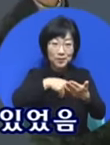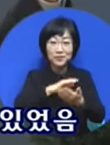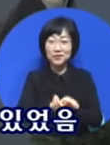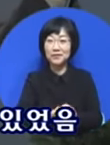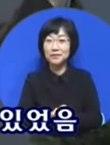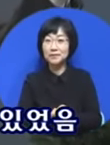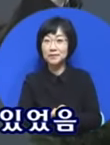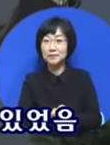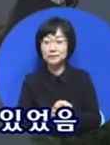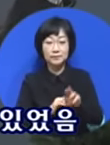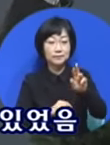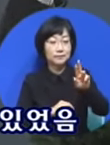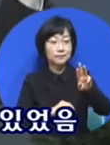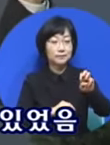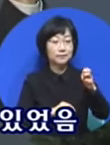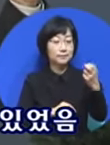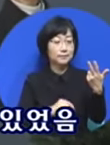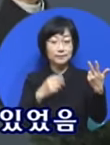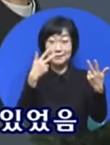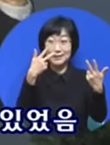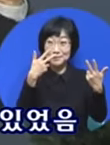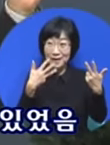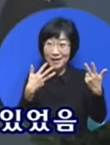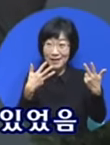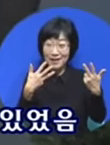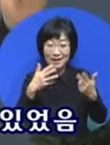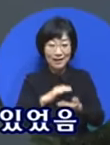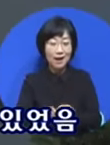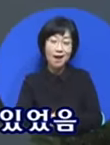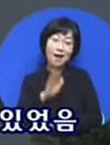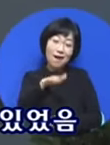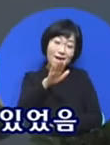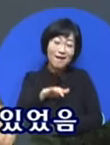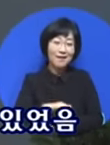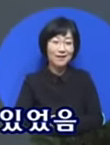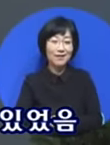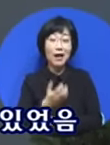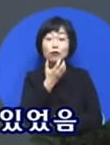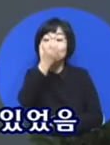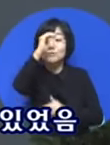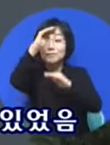형님들의 집단, 볕단이 내게 절을 했다.